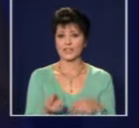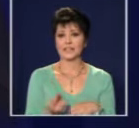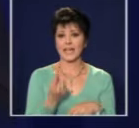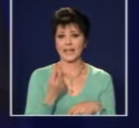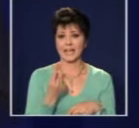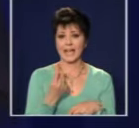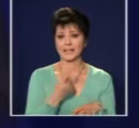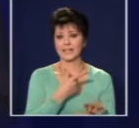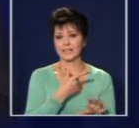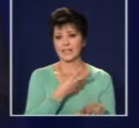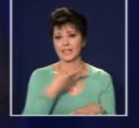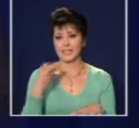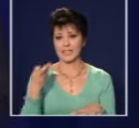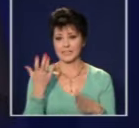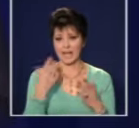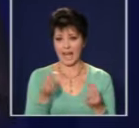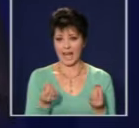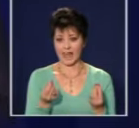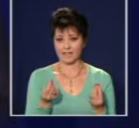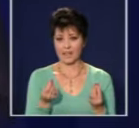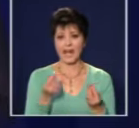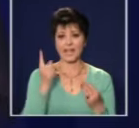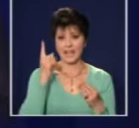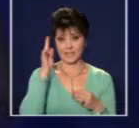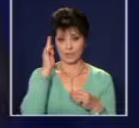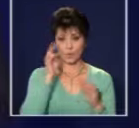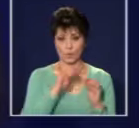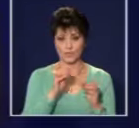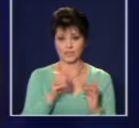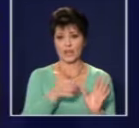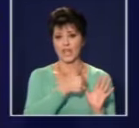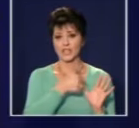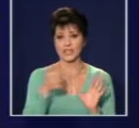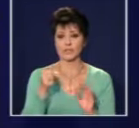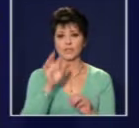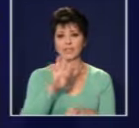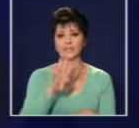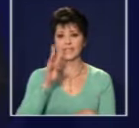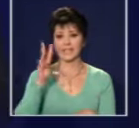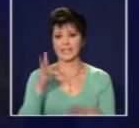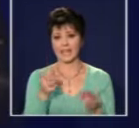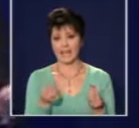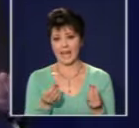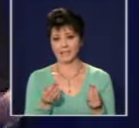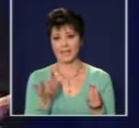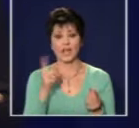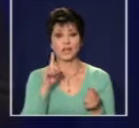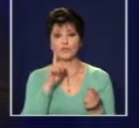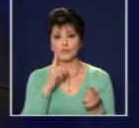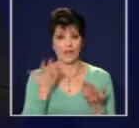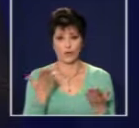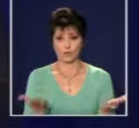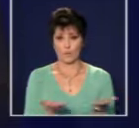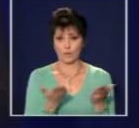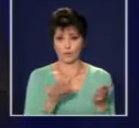За един учител, издържката в висше училище е 693 лева. Тоест, човека, който подготви ученика,